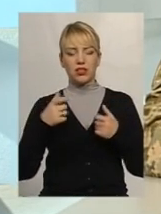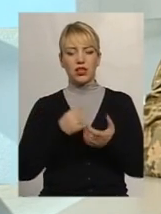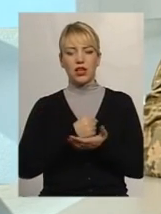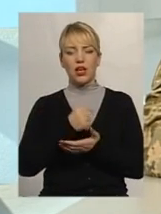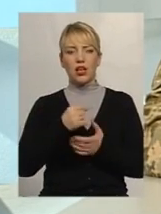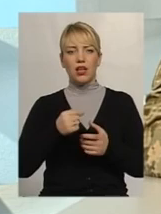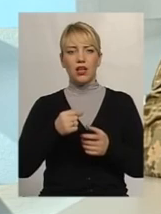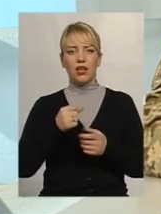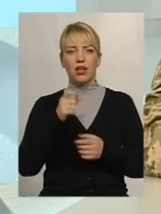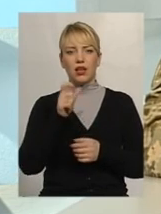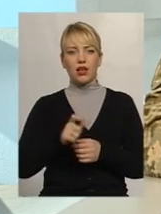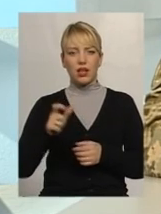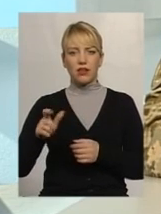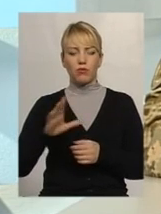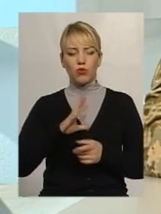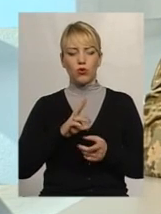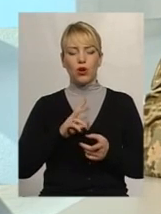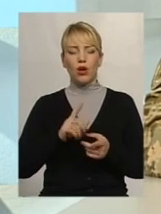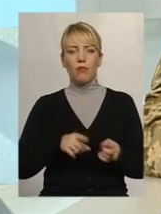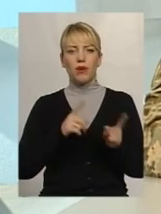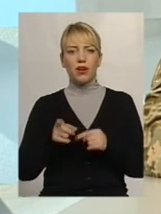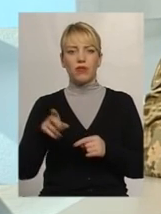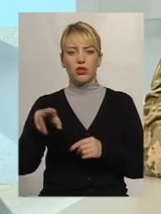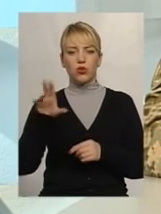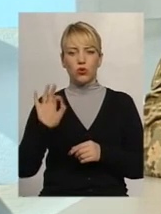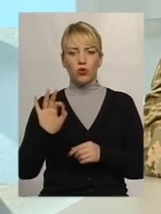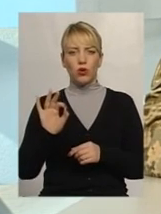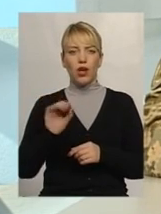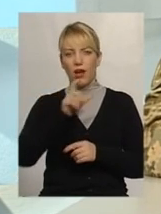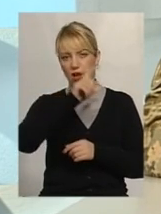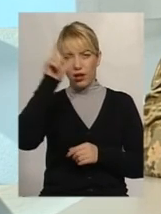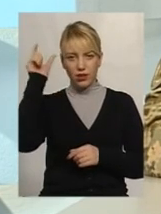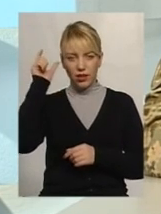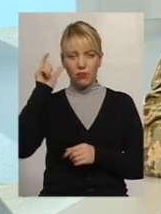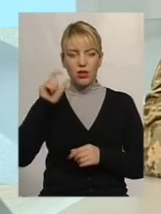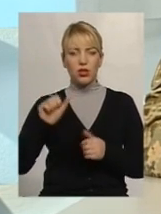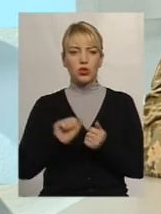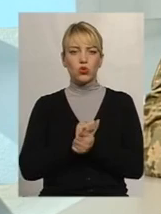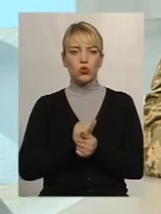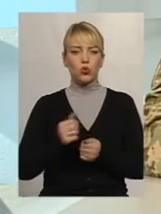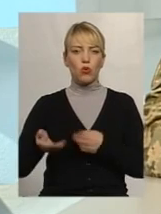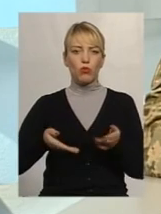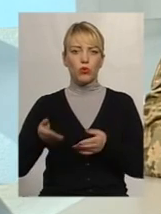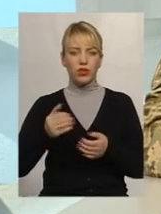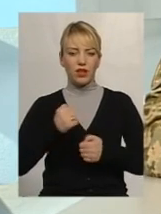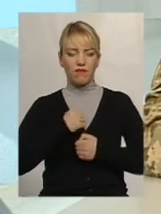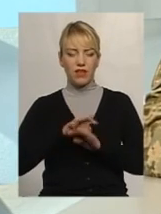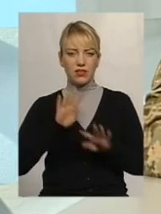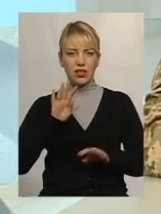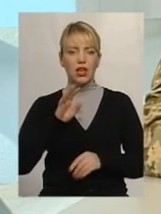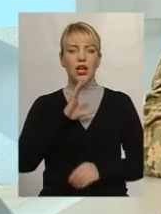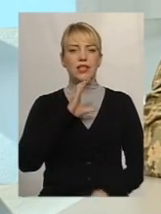переведено до Академії сухопутних військ ім. Сахайдачного. Але ж